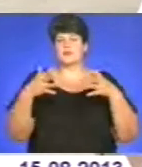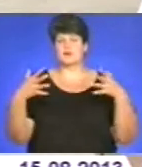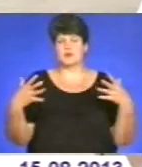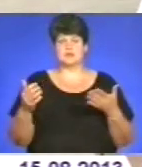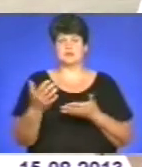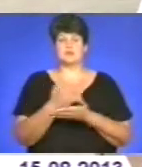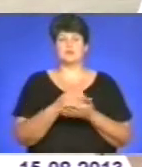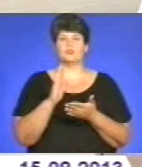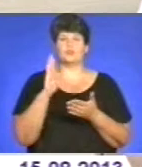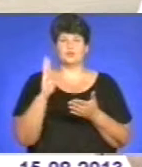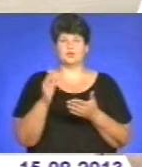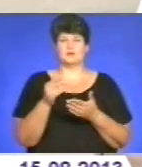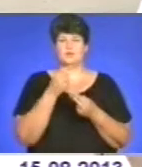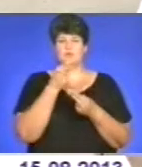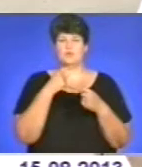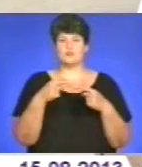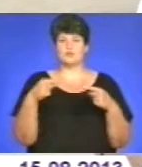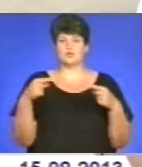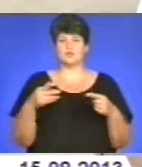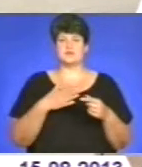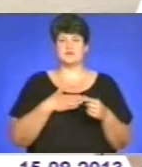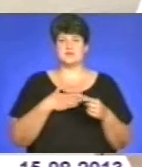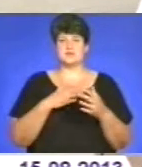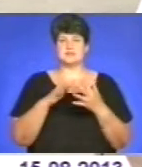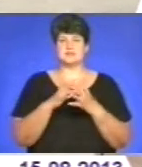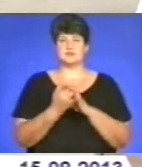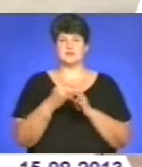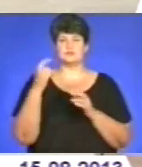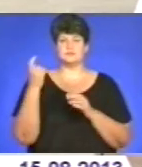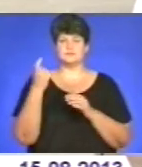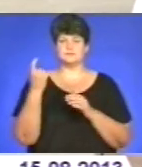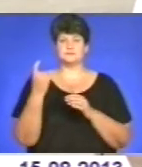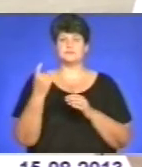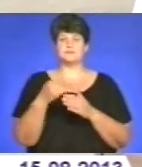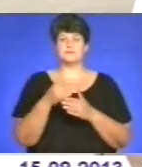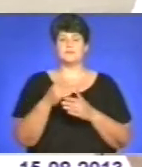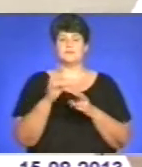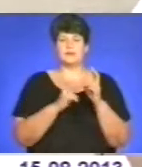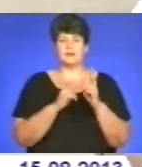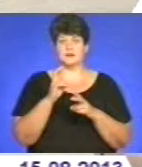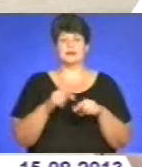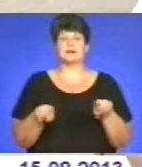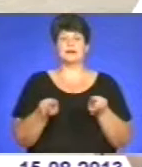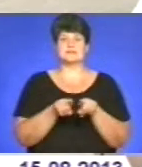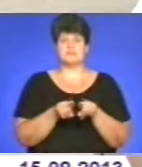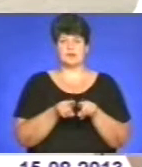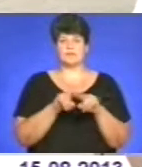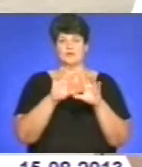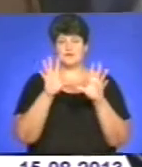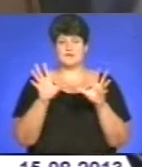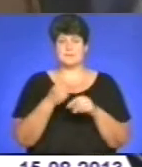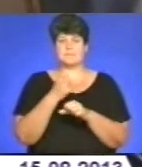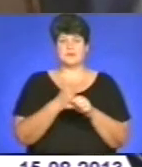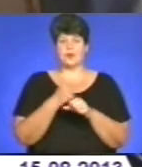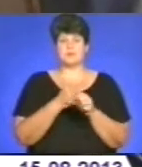буде продуктів наших сільгосподарських підприємств. І так само всі переробні